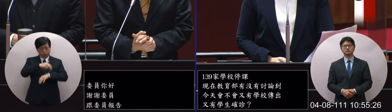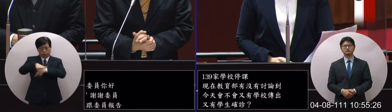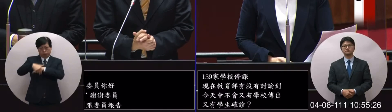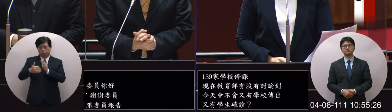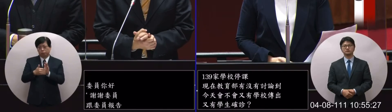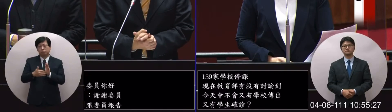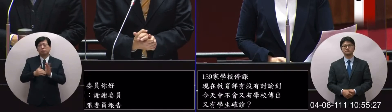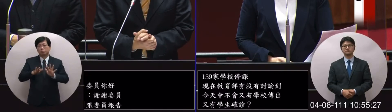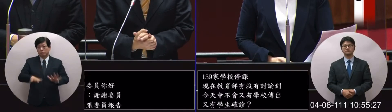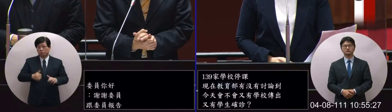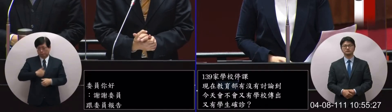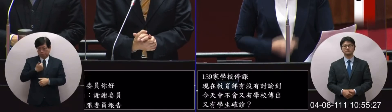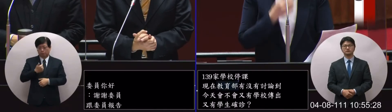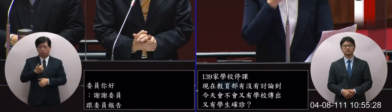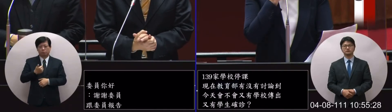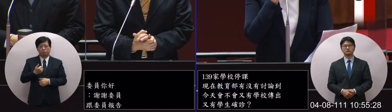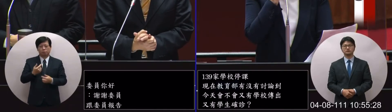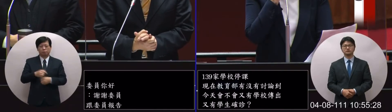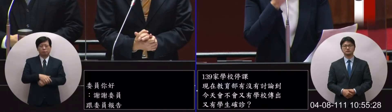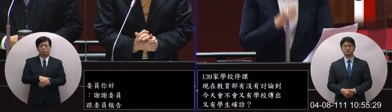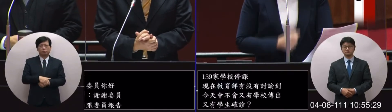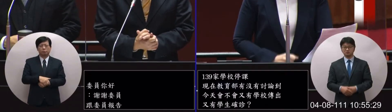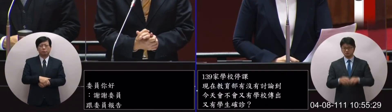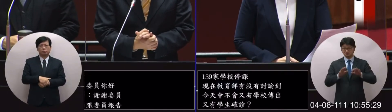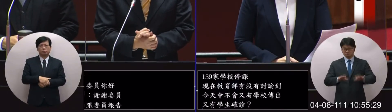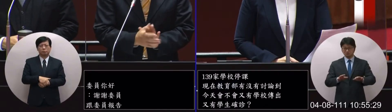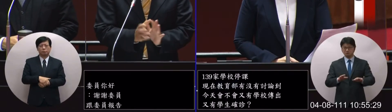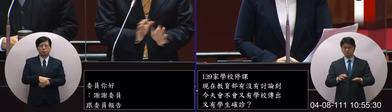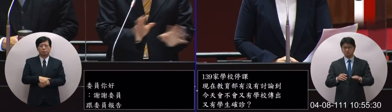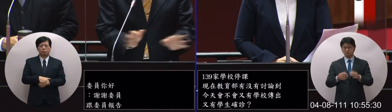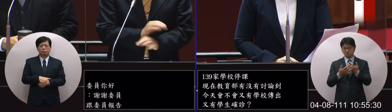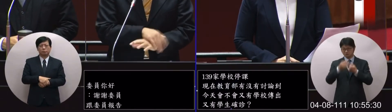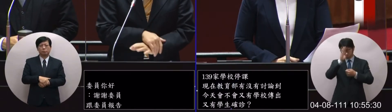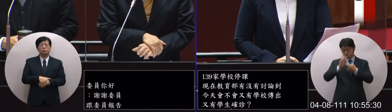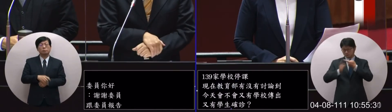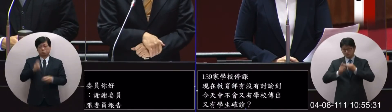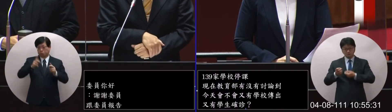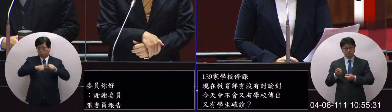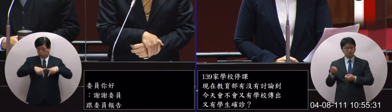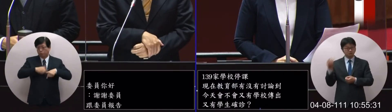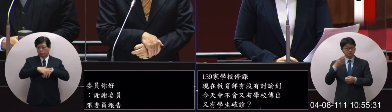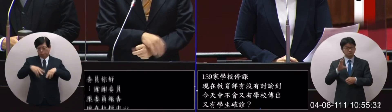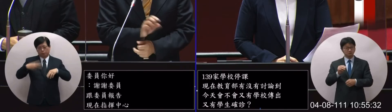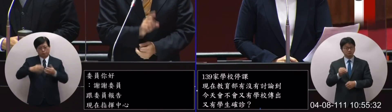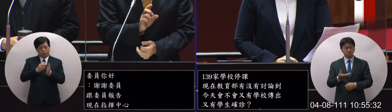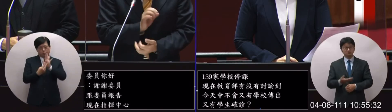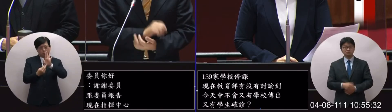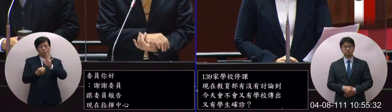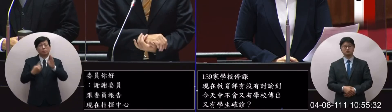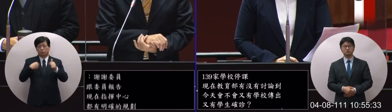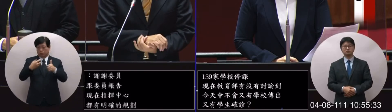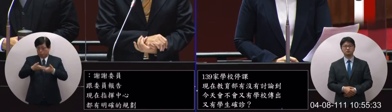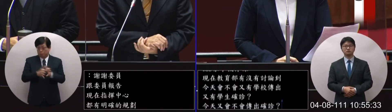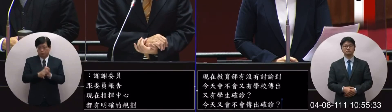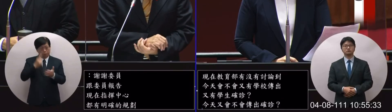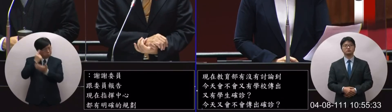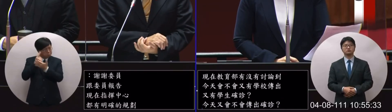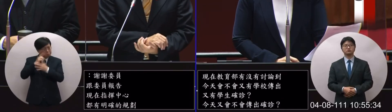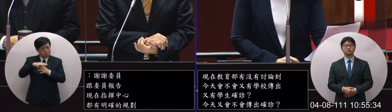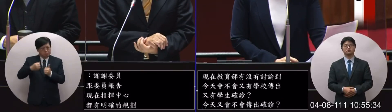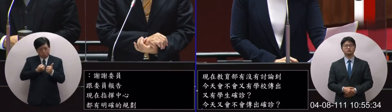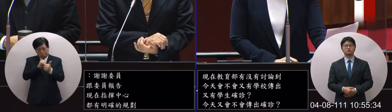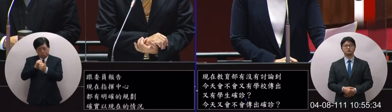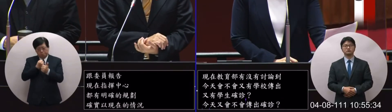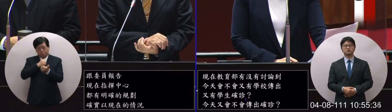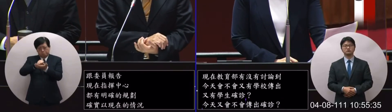確實現在以這樣的今天會不會還有傳出確診這個指揮中心應該會來做一個說明因為教育部每天也都有掌握